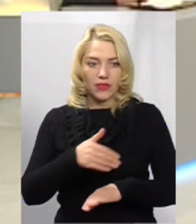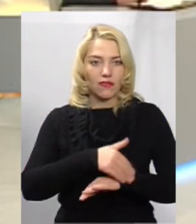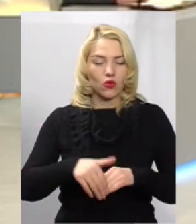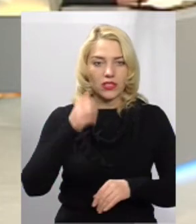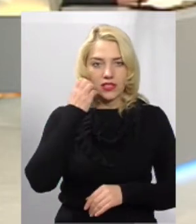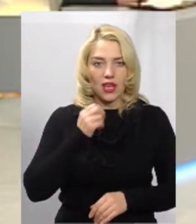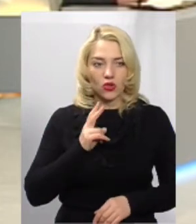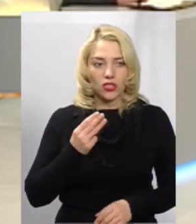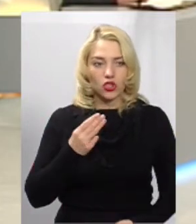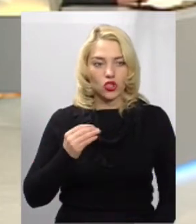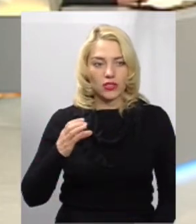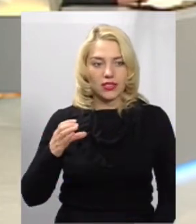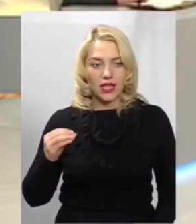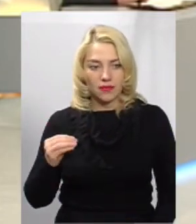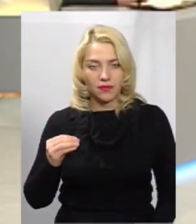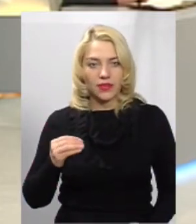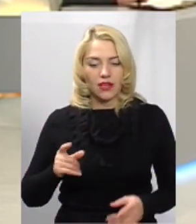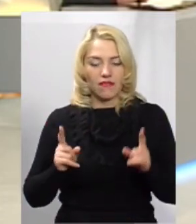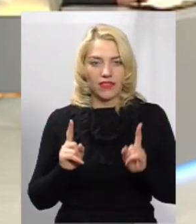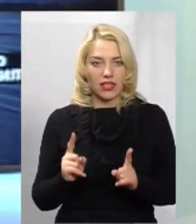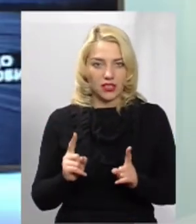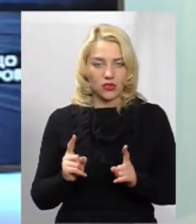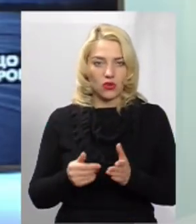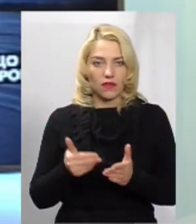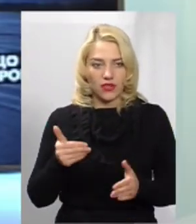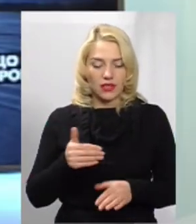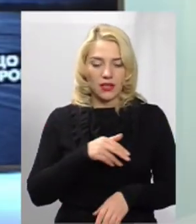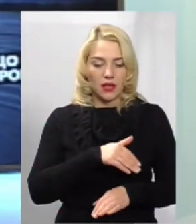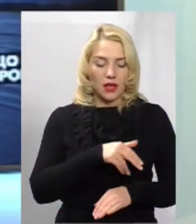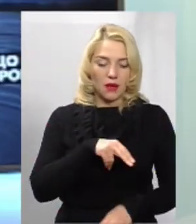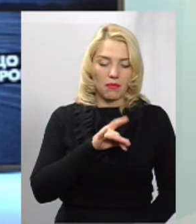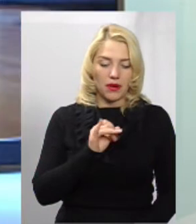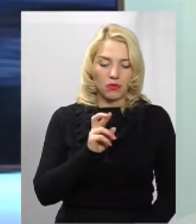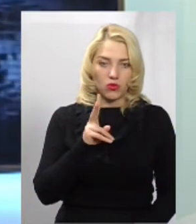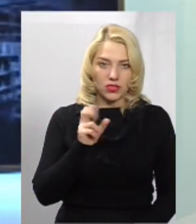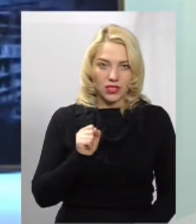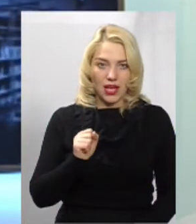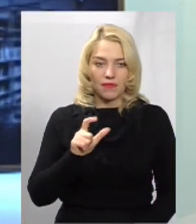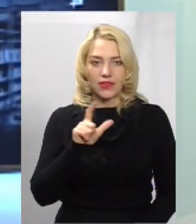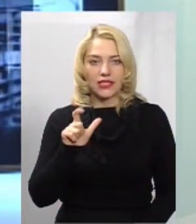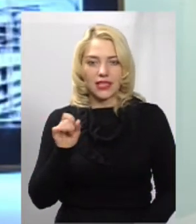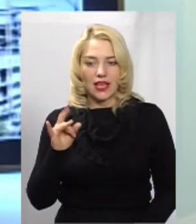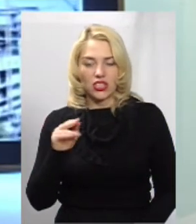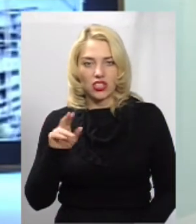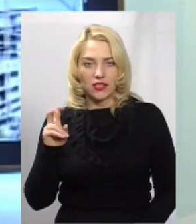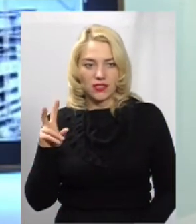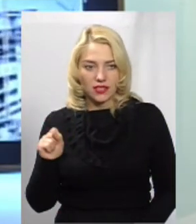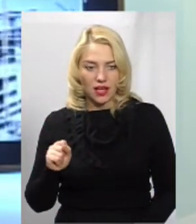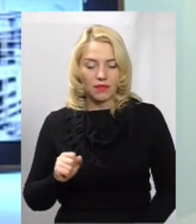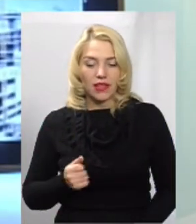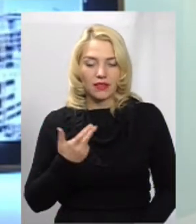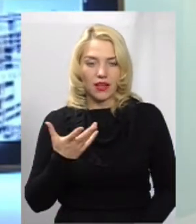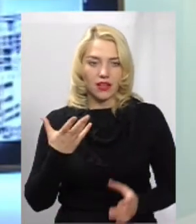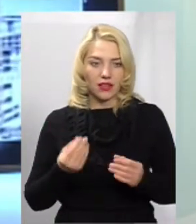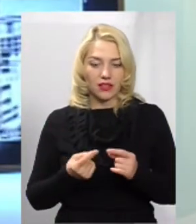Вулиця Старокостянтинівське шосе в відрізку від Прибузької до Зарічанської буквально декілька